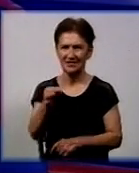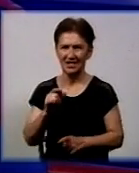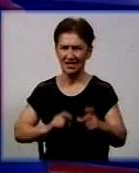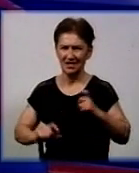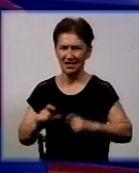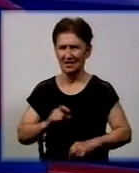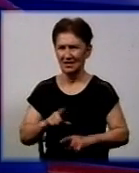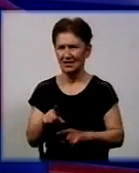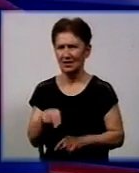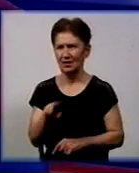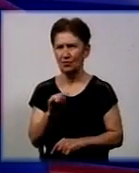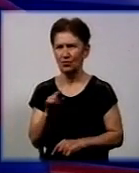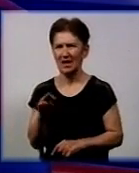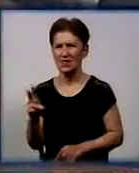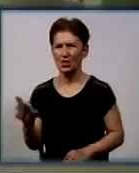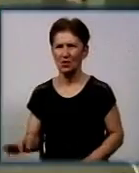дипломної освіти Ліна Бутенко.